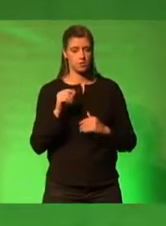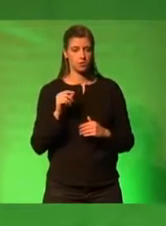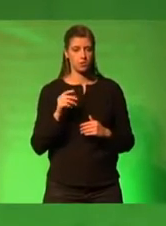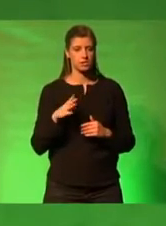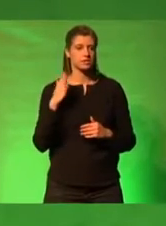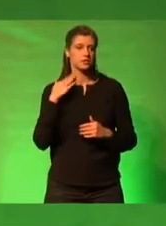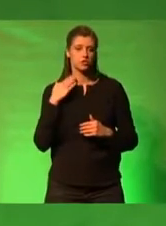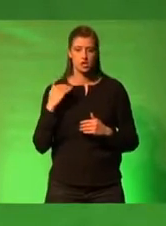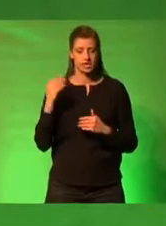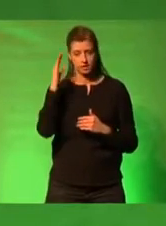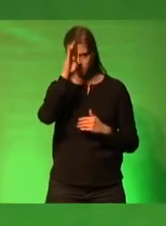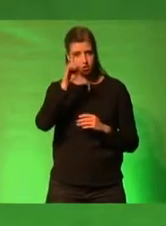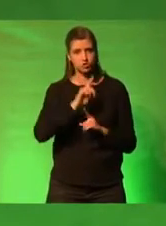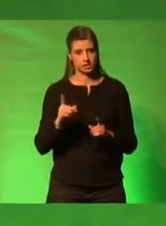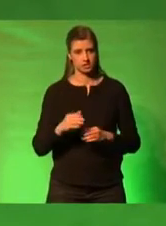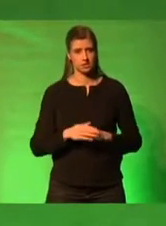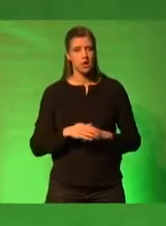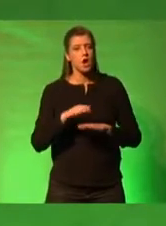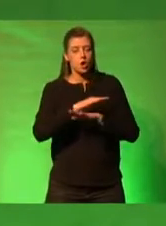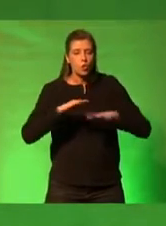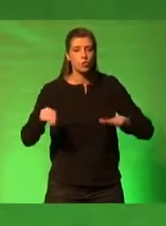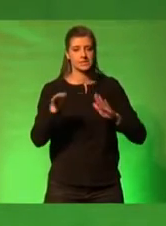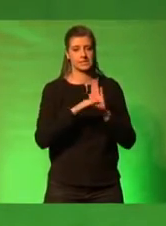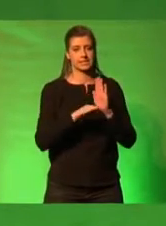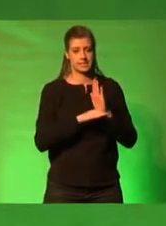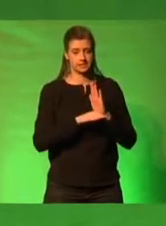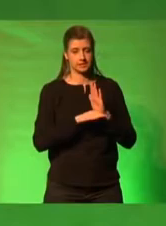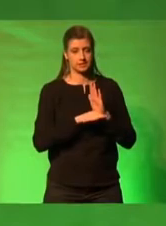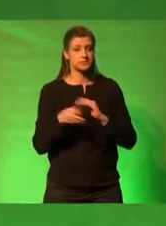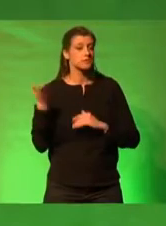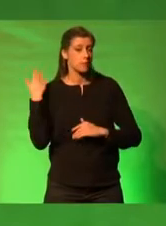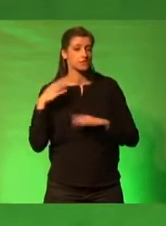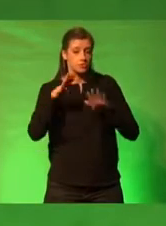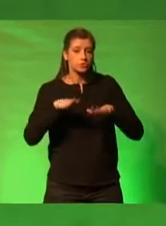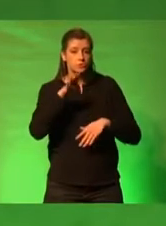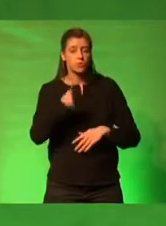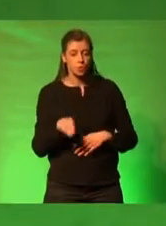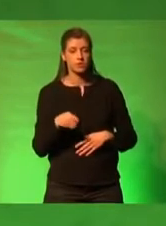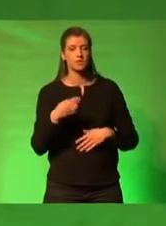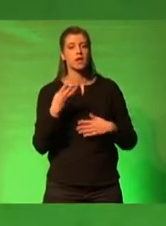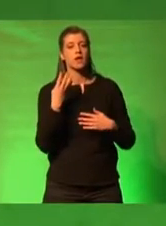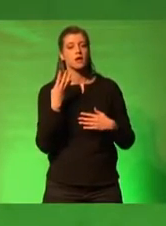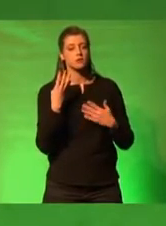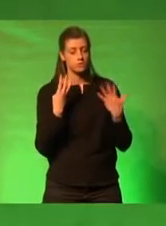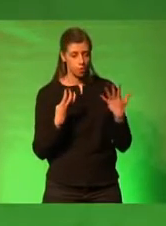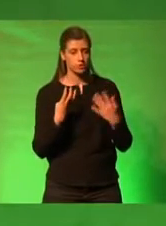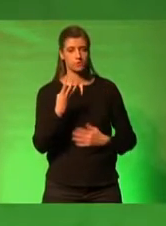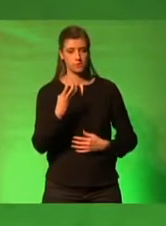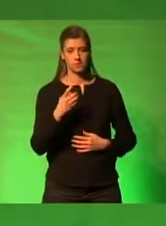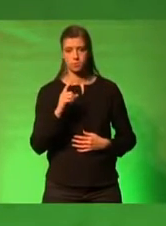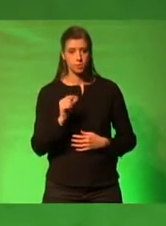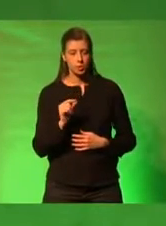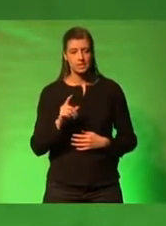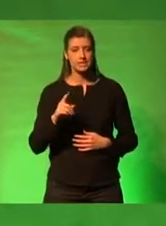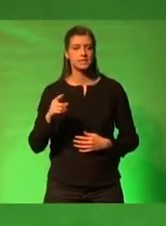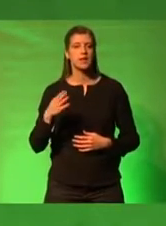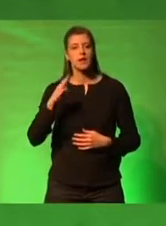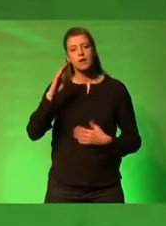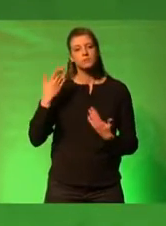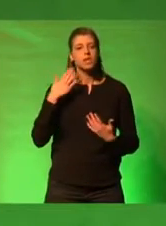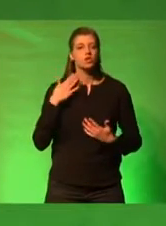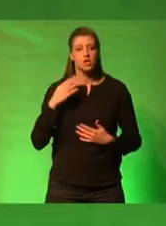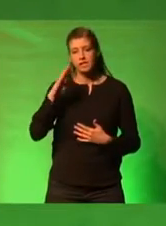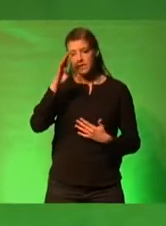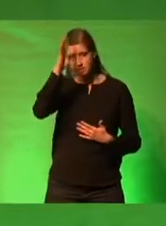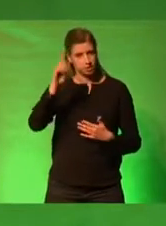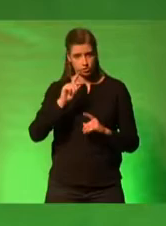Und unser Grundgesetzartikel 3 von 1949 wurde auch nicht im Genderwahn geschrieben. Nein, all das